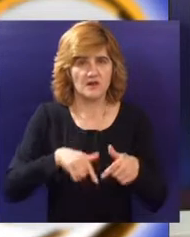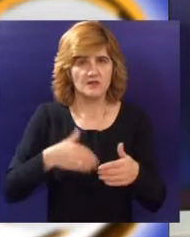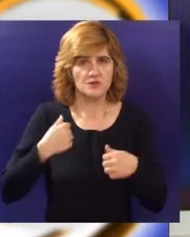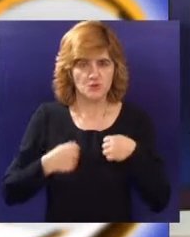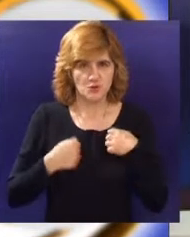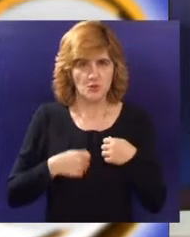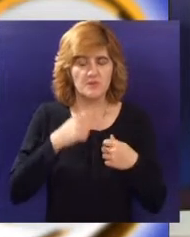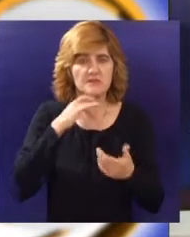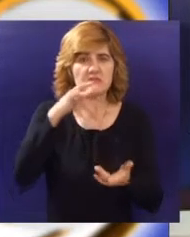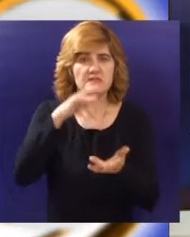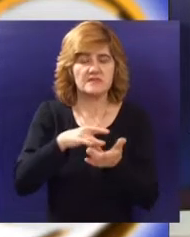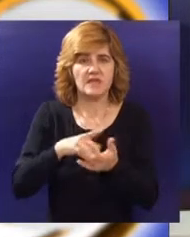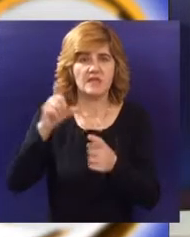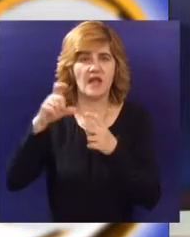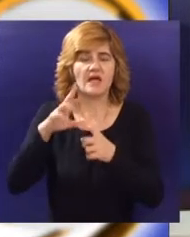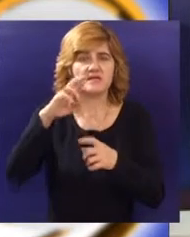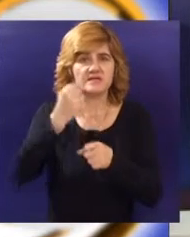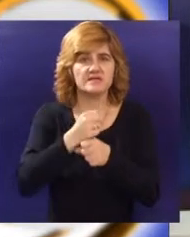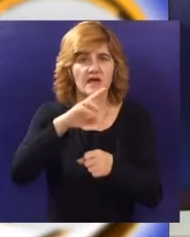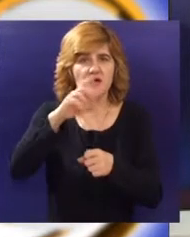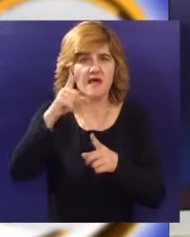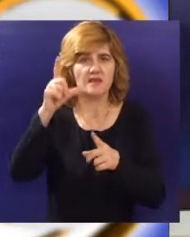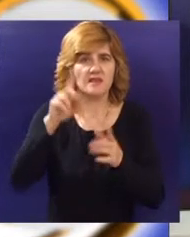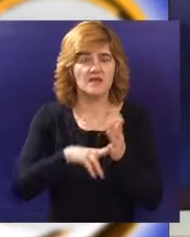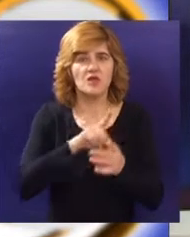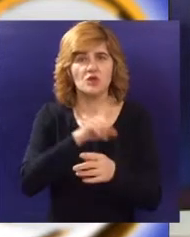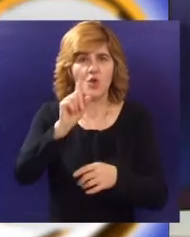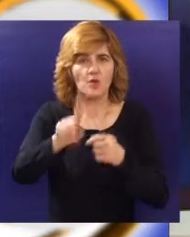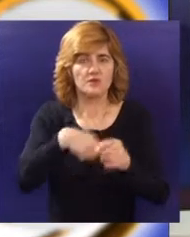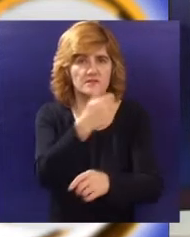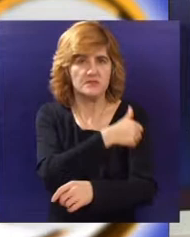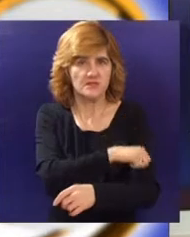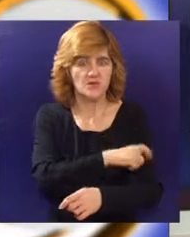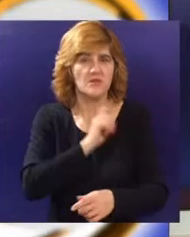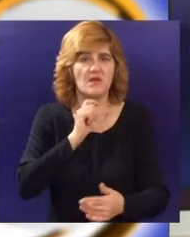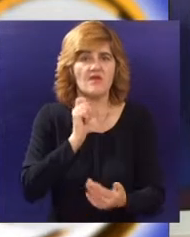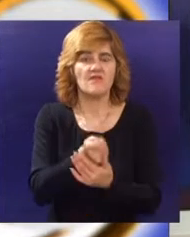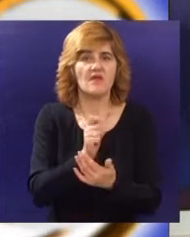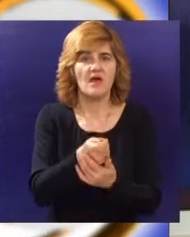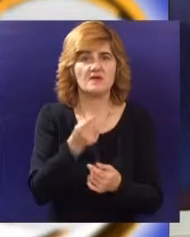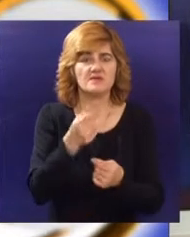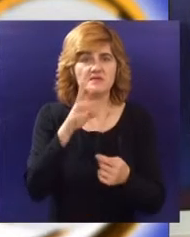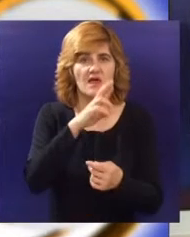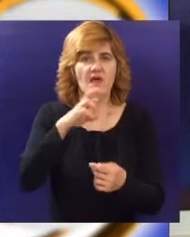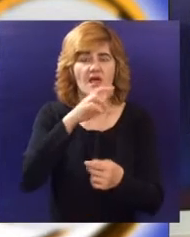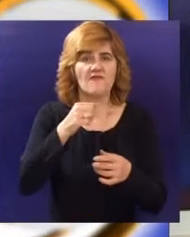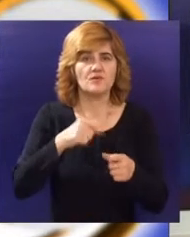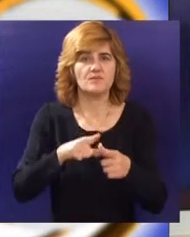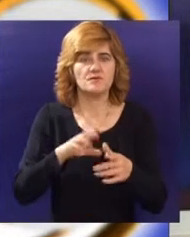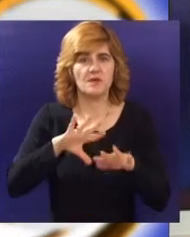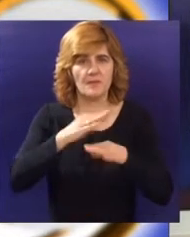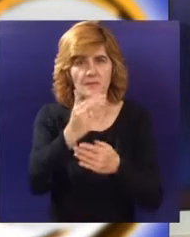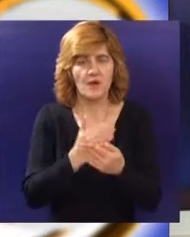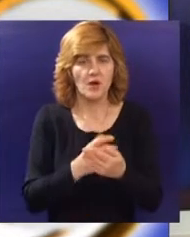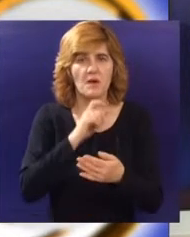centar za inovacije iz Segedina. Projekat traje do kraja avgusta sledećeg godina, a sufinansira ga Evropska unija u sklopu i pa prekograničnog programa